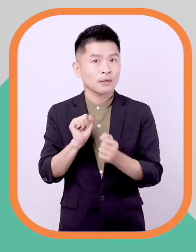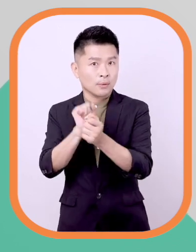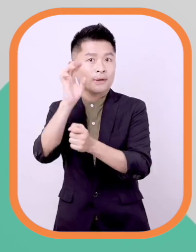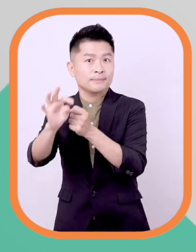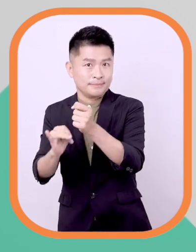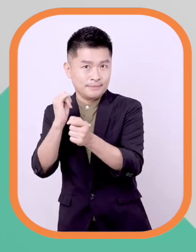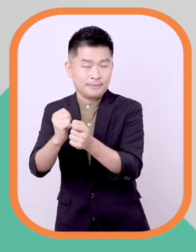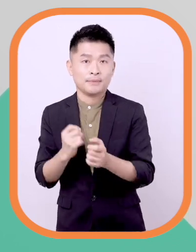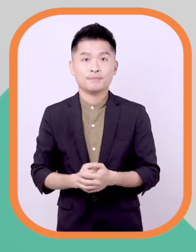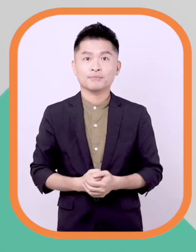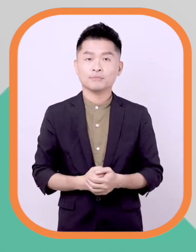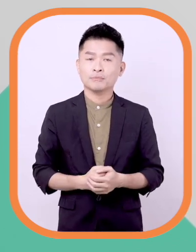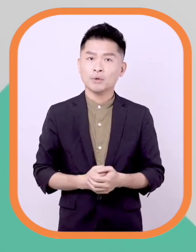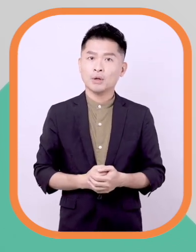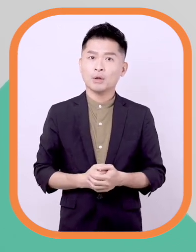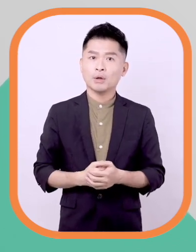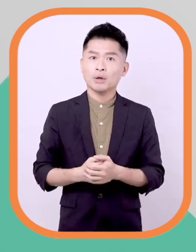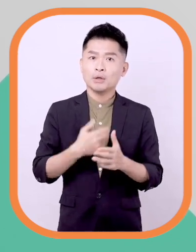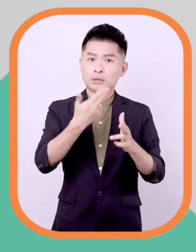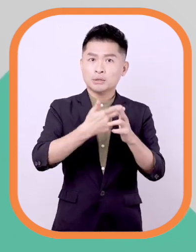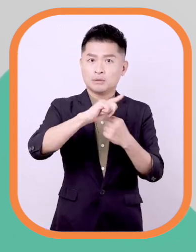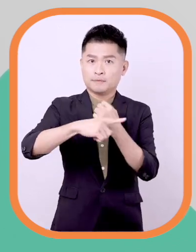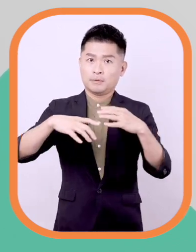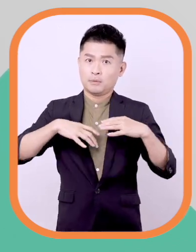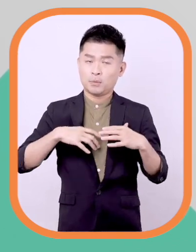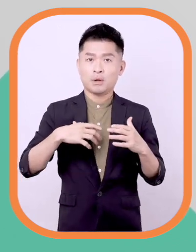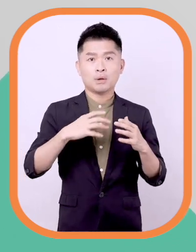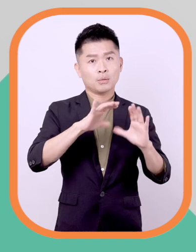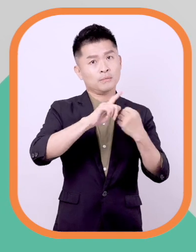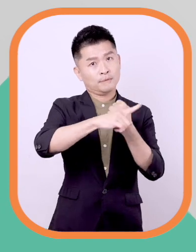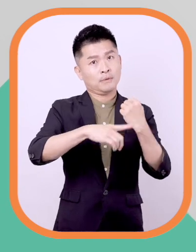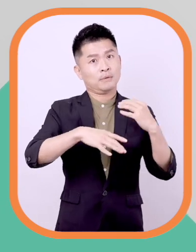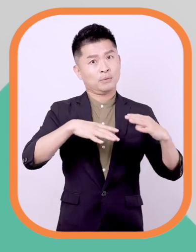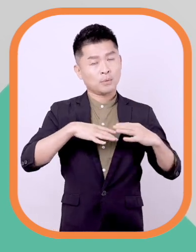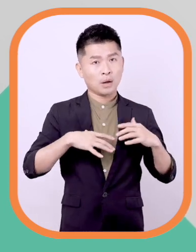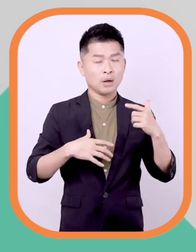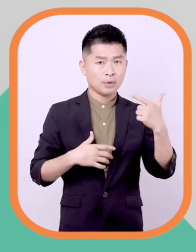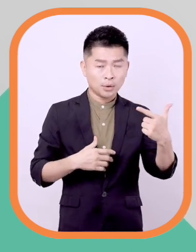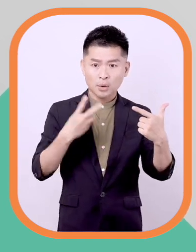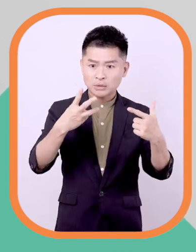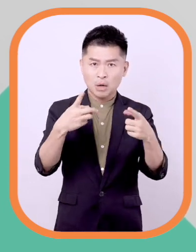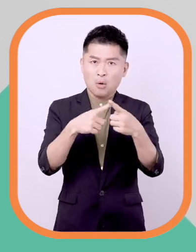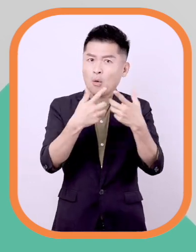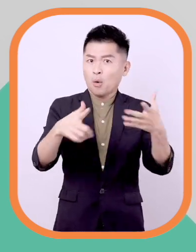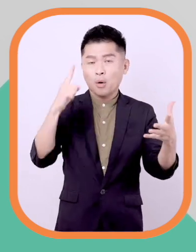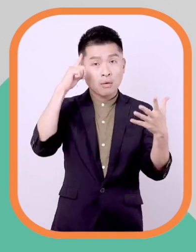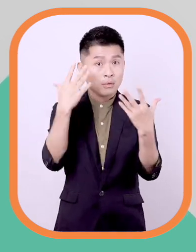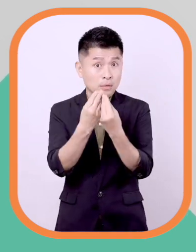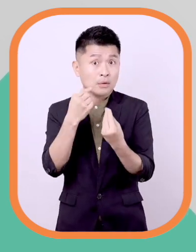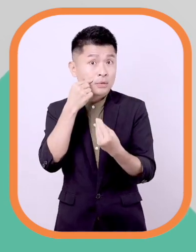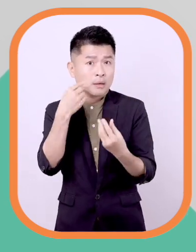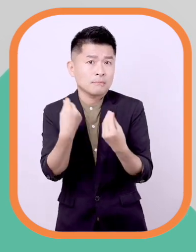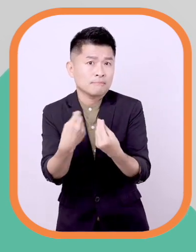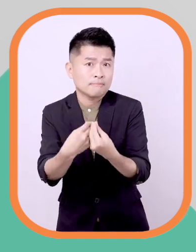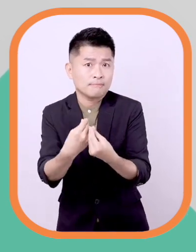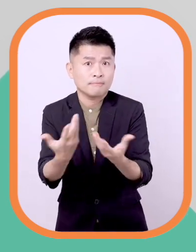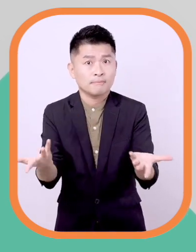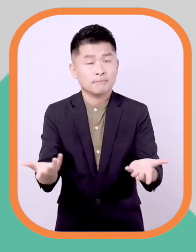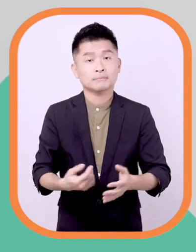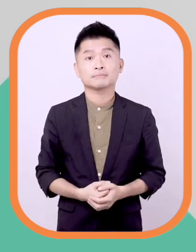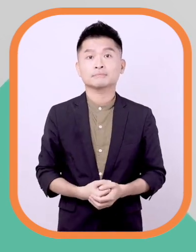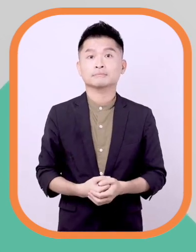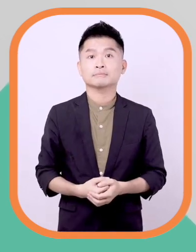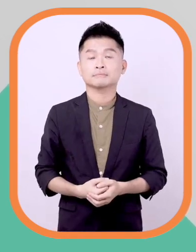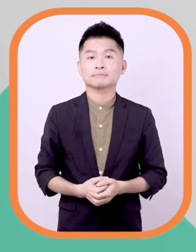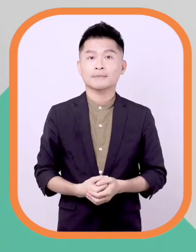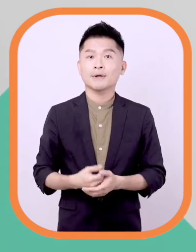种罪以及要判多重但不是有三位职业法官跟六位国民法官吗那过程中他们是透过什么方法决定判